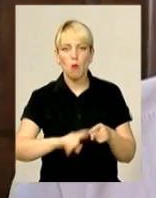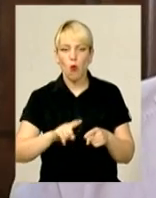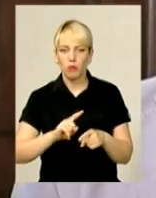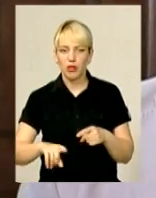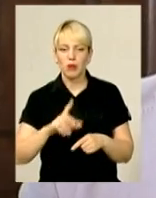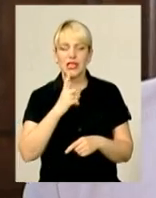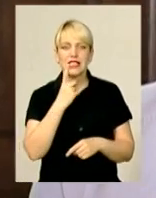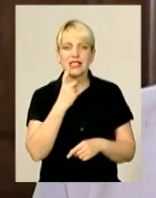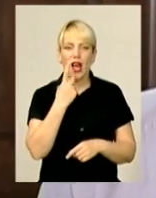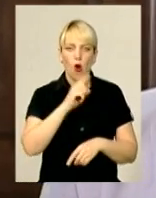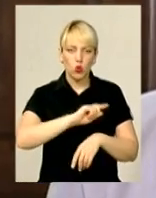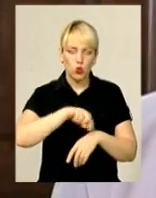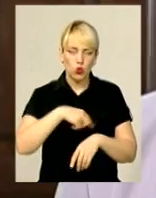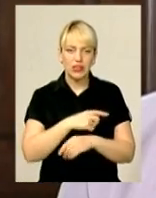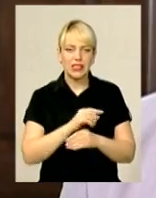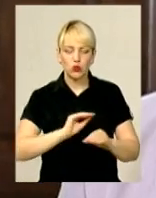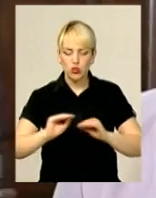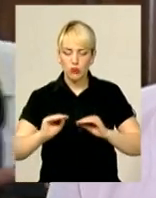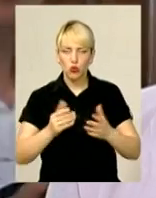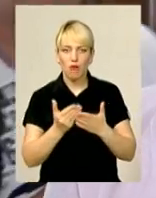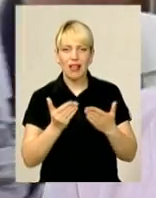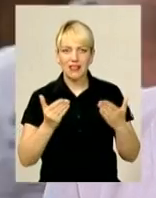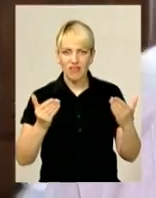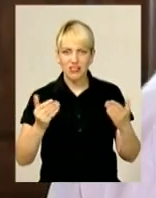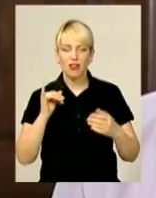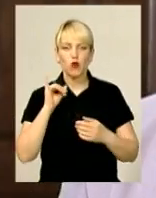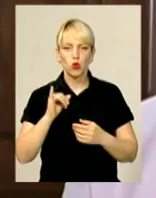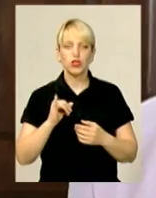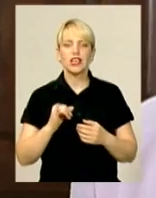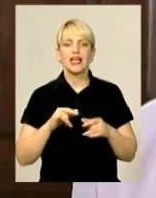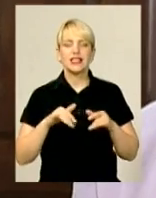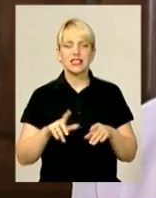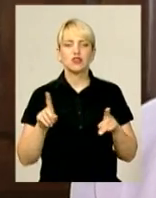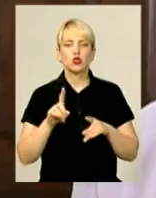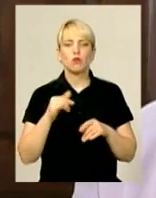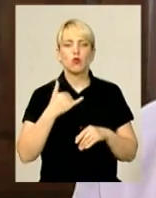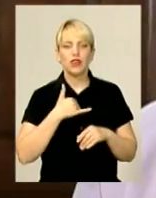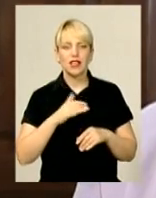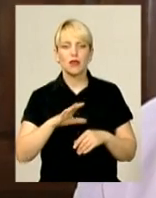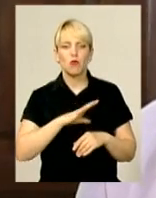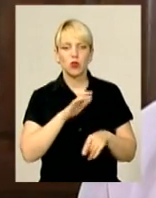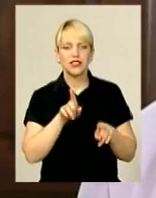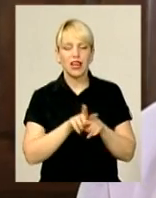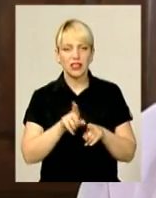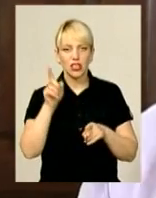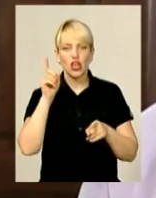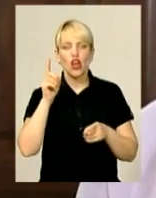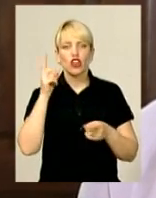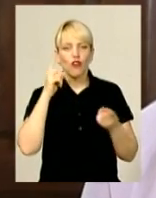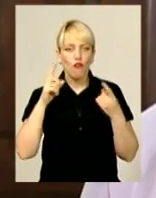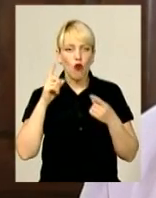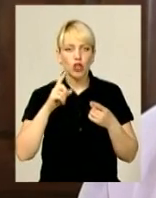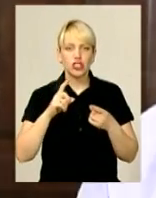за одну годину змонтувати виставку. І дійсно для того, щоб в нас були ось такі творчі зв'язки